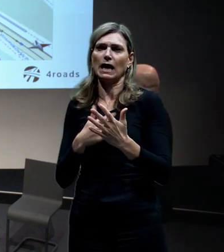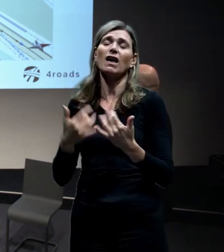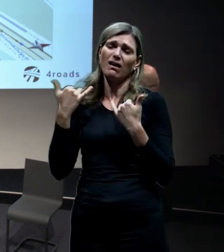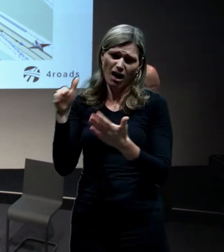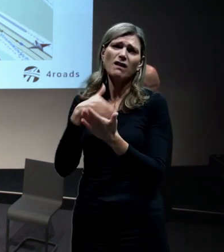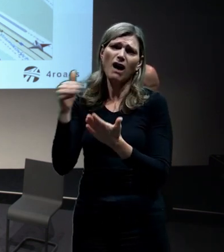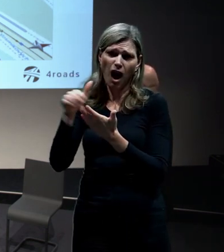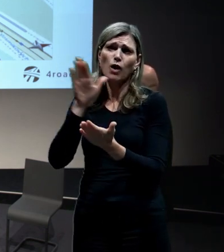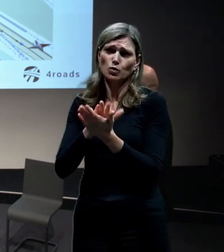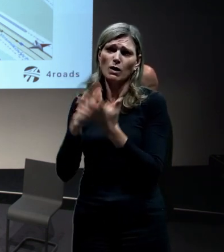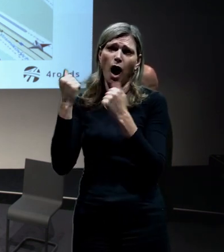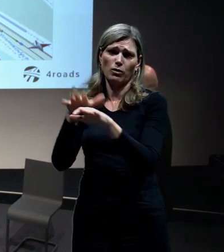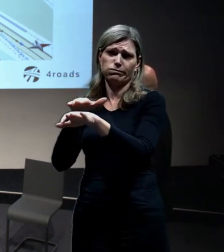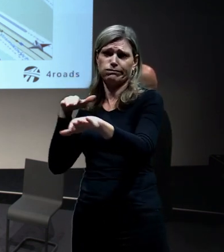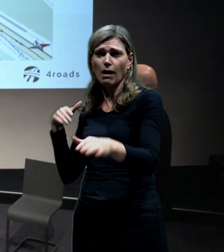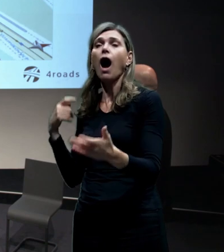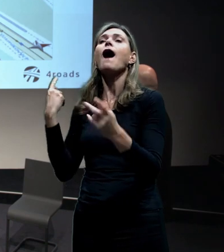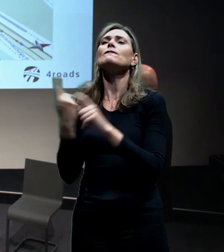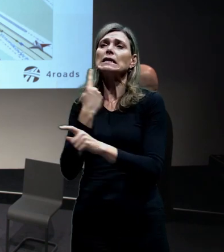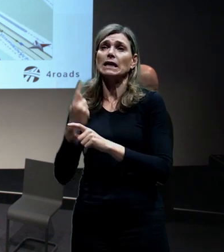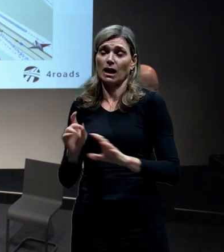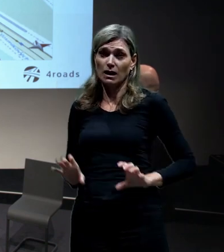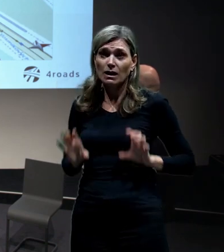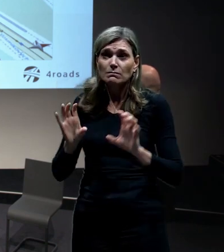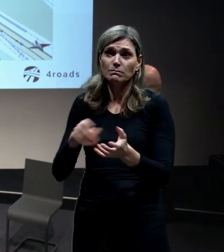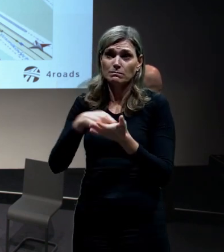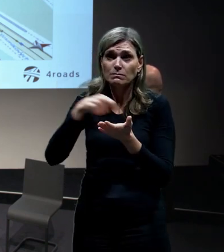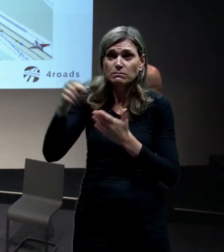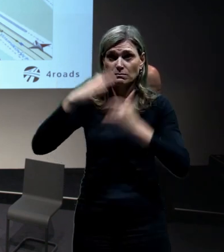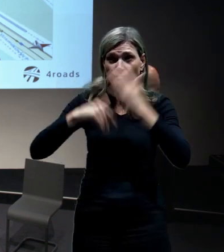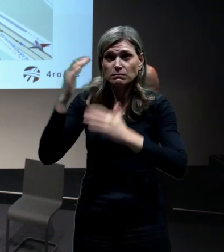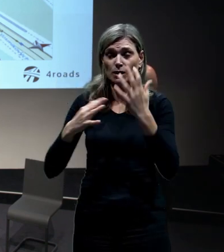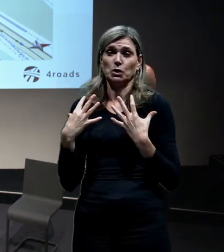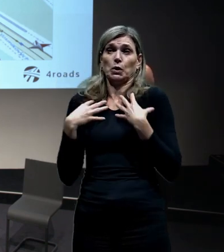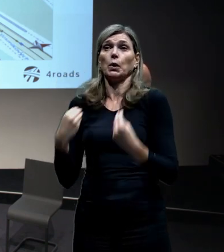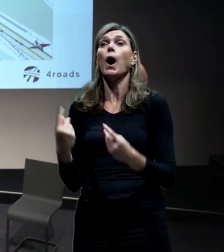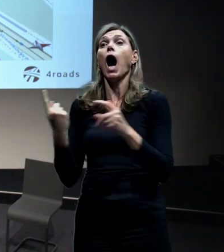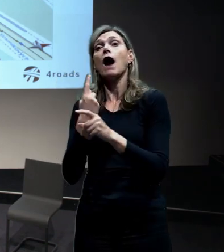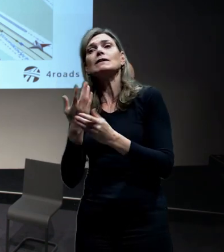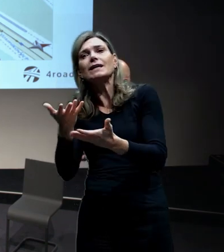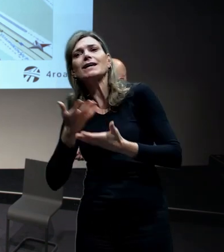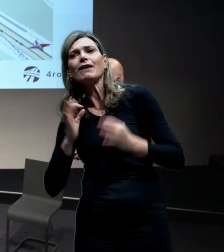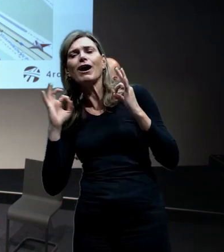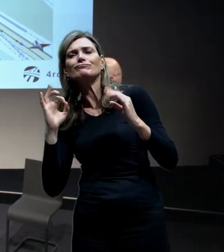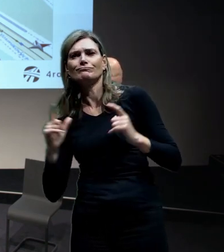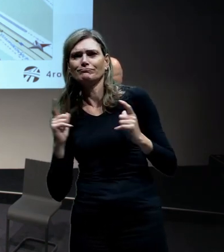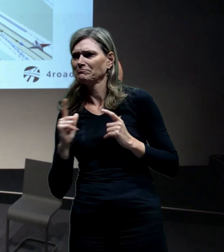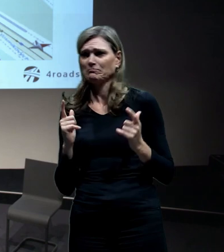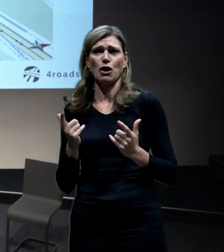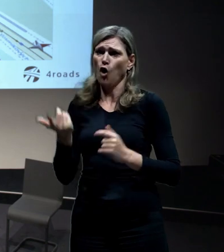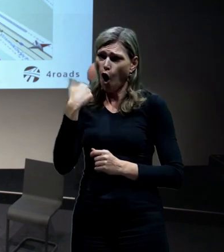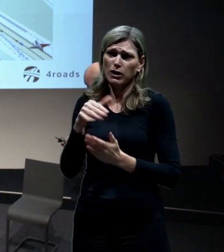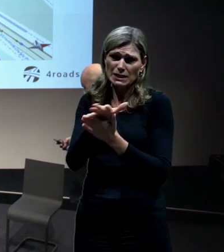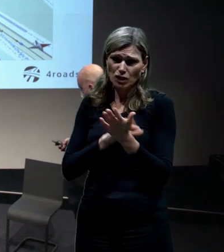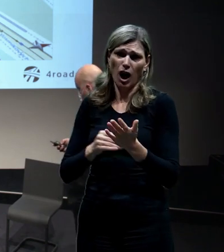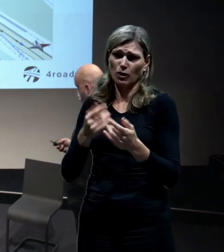a došlo by jenom k tomu, že zainvestujeme mnohé miliardy do stavby, která bude problémem hned od svého prvního spuštění.